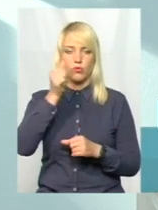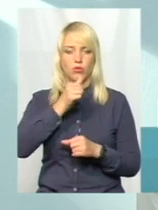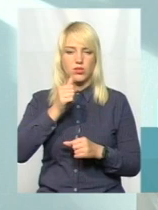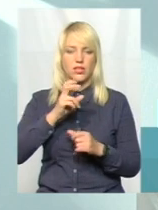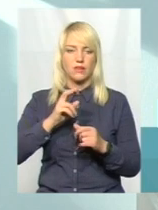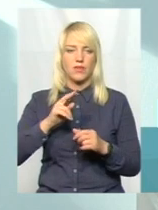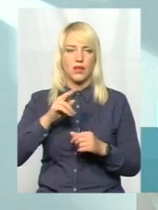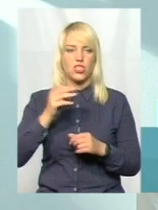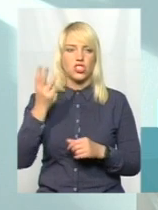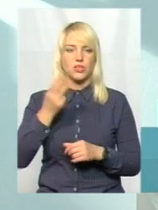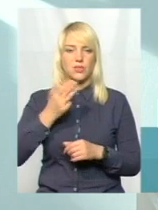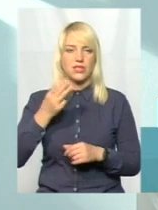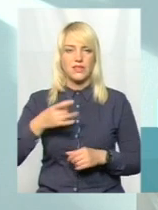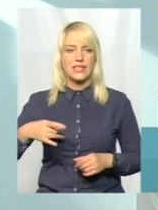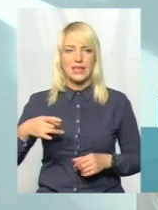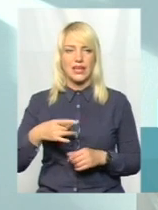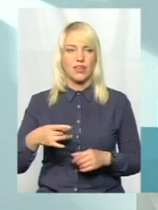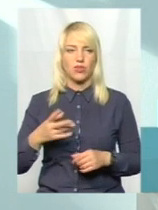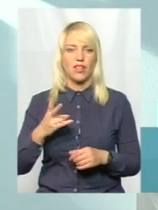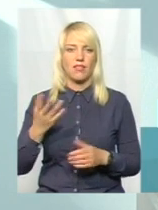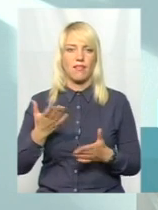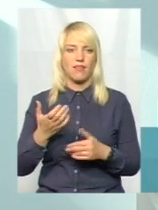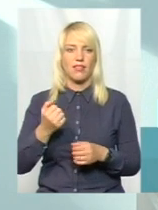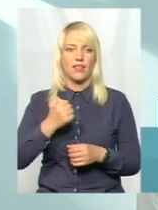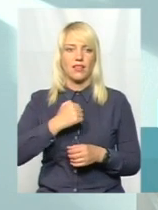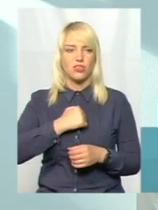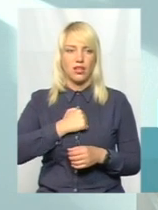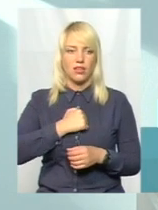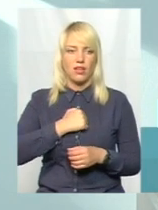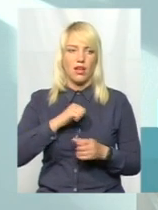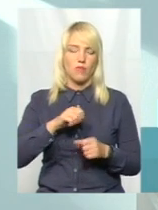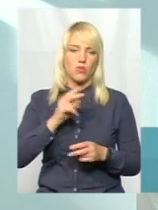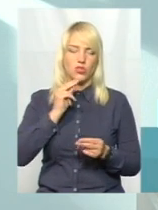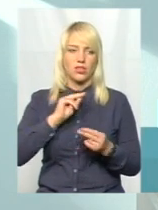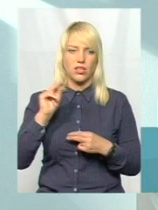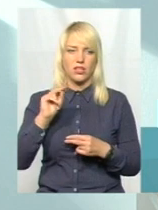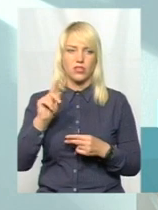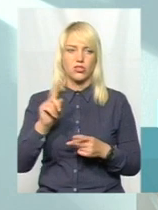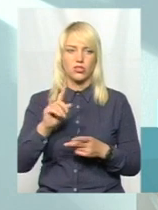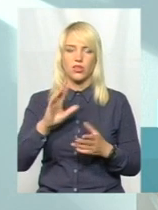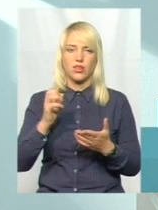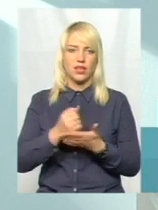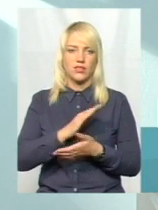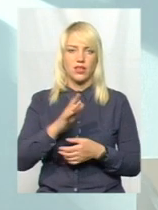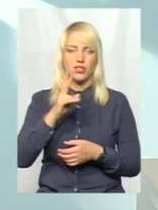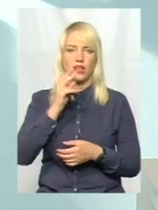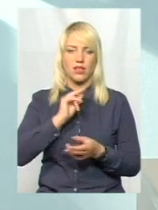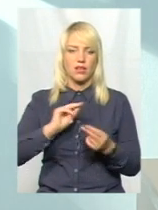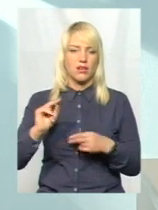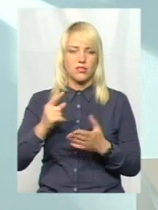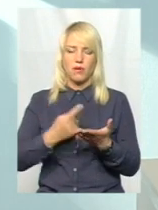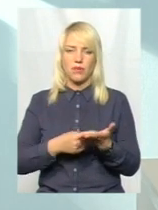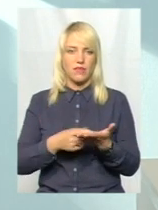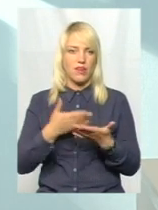харчування Шепетівського району, яка, на жаль, можливо, на жаль, можливо, на краще, що не знайшла підтвердження свого.